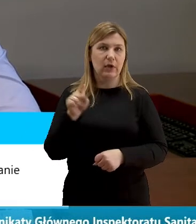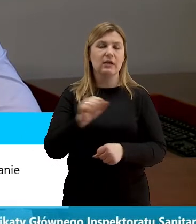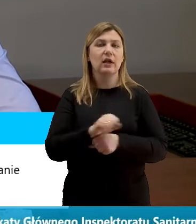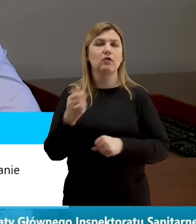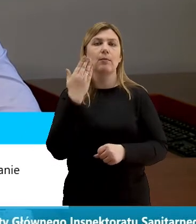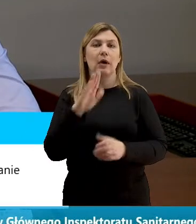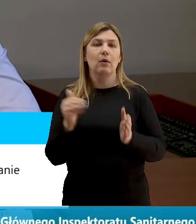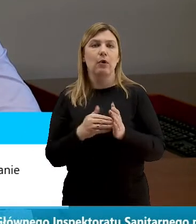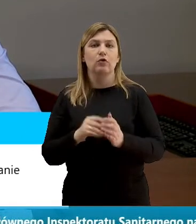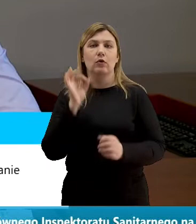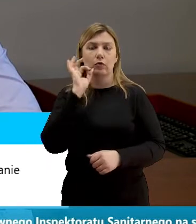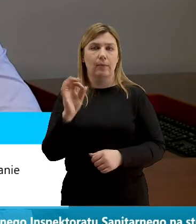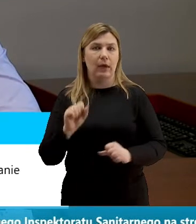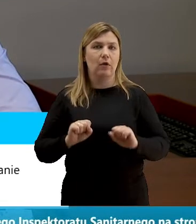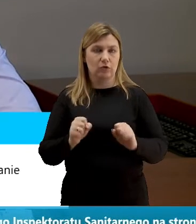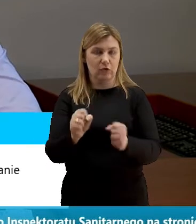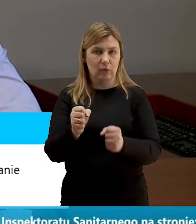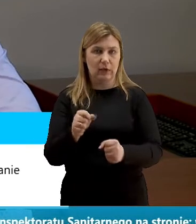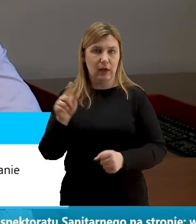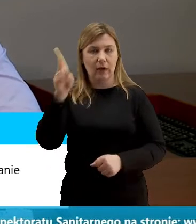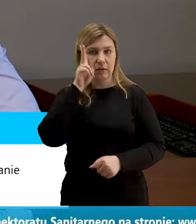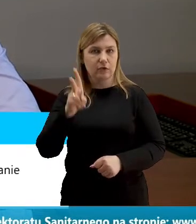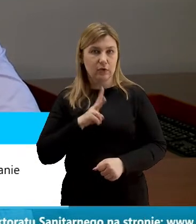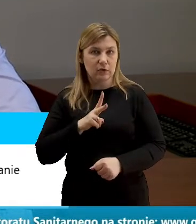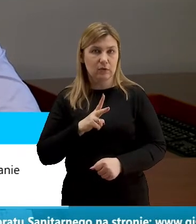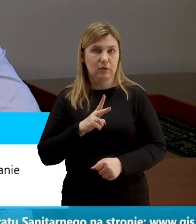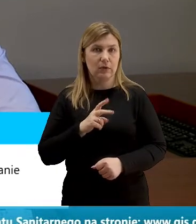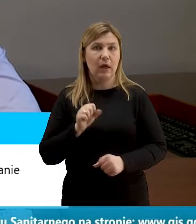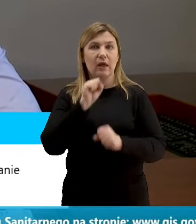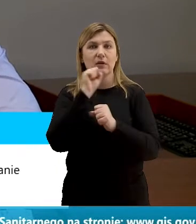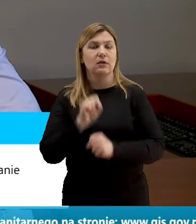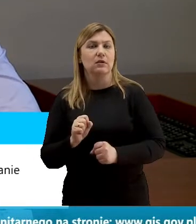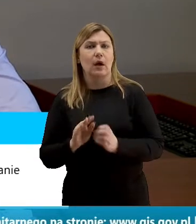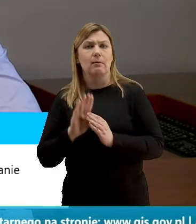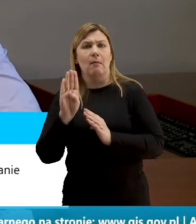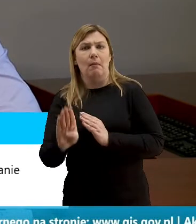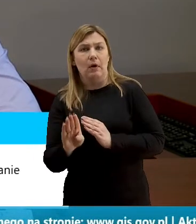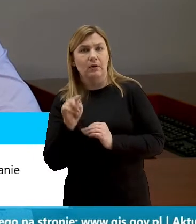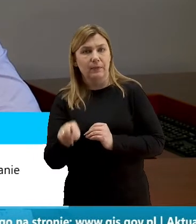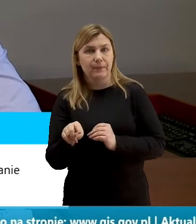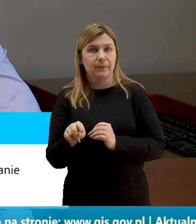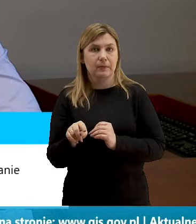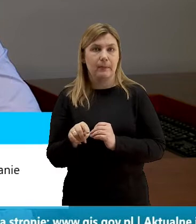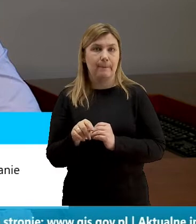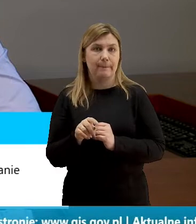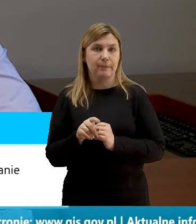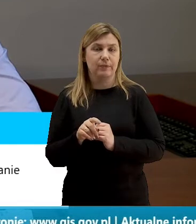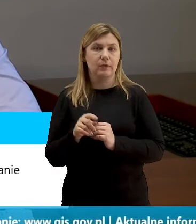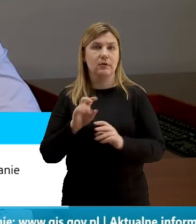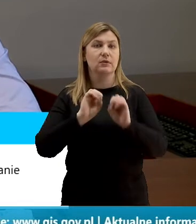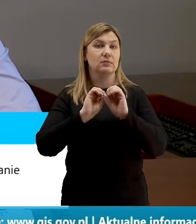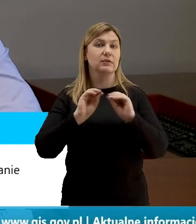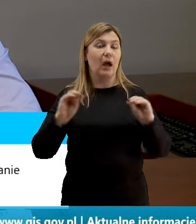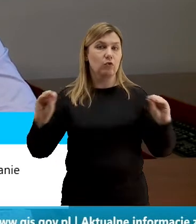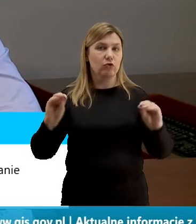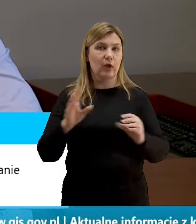prawidłowego funkcjonowania tych instytucji i nic poza tym poza tym oczywiście że nauczyciele prosiliśmy